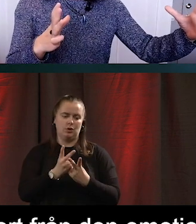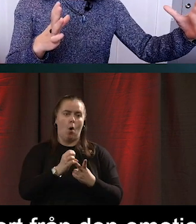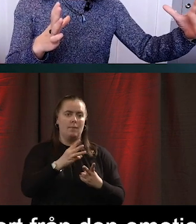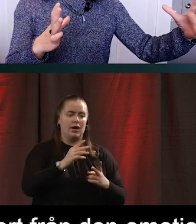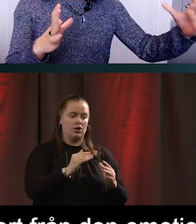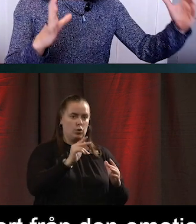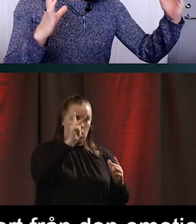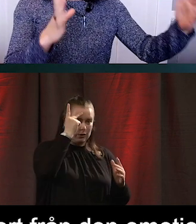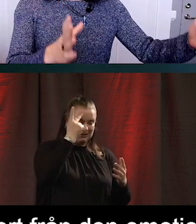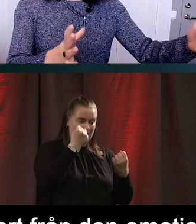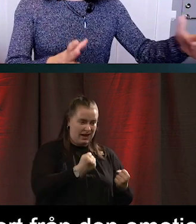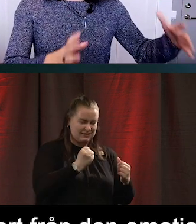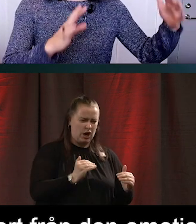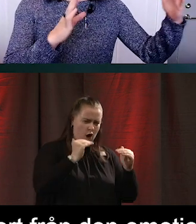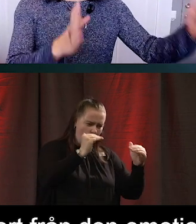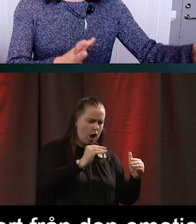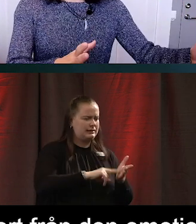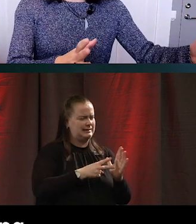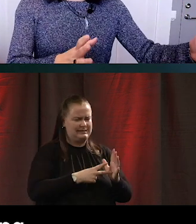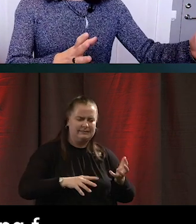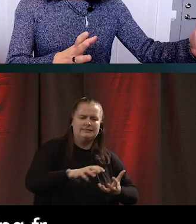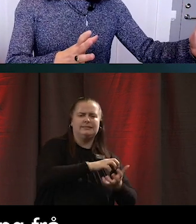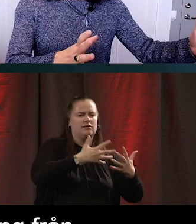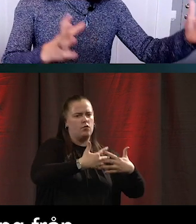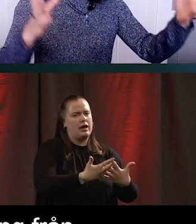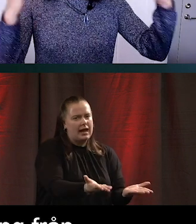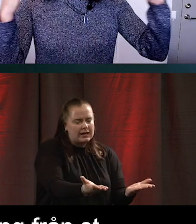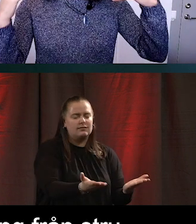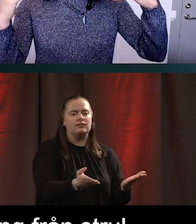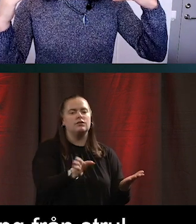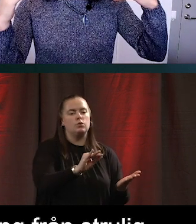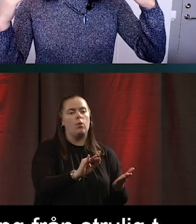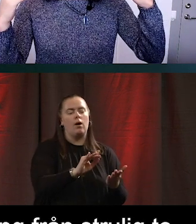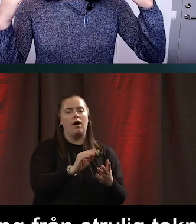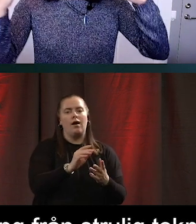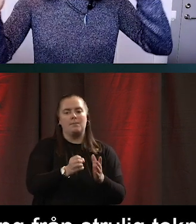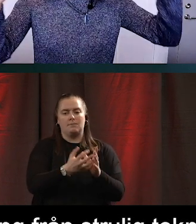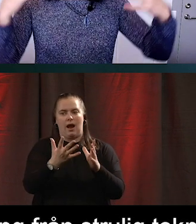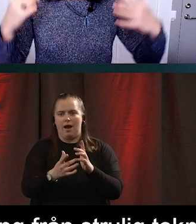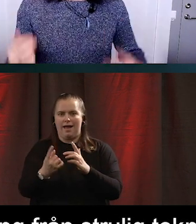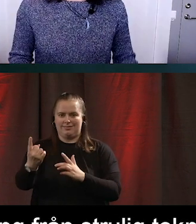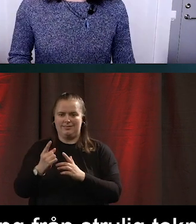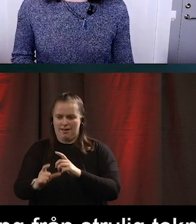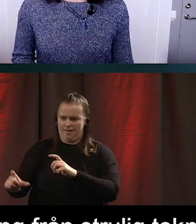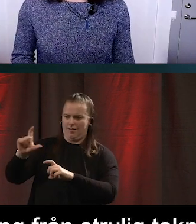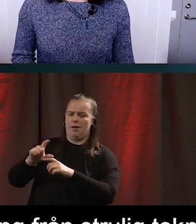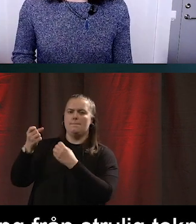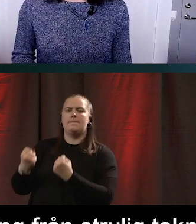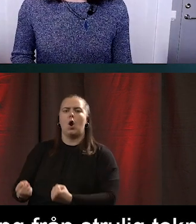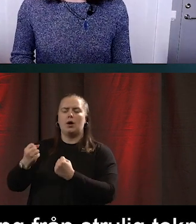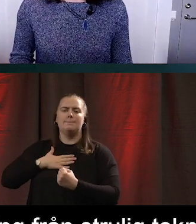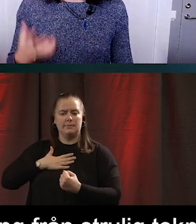belastning ifrån teknik som strular, som inte funkar, då blir det en ytterligare börda som kommer ifrån vår frustration